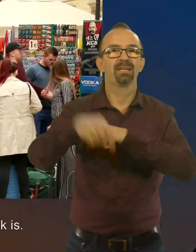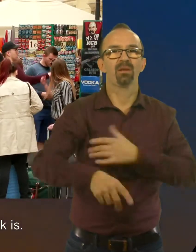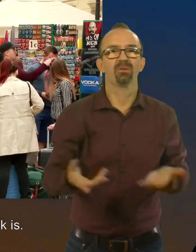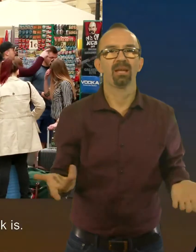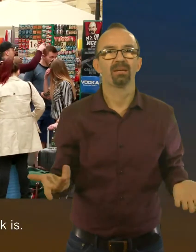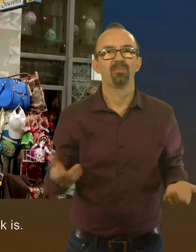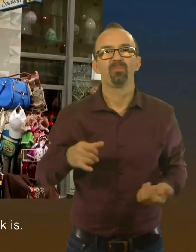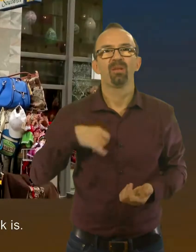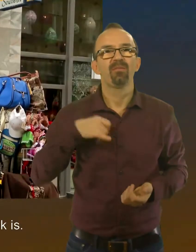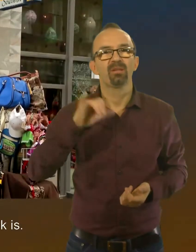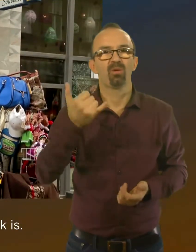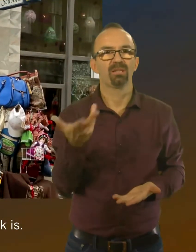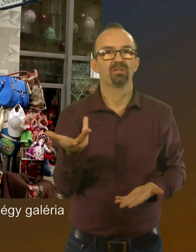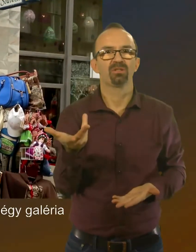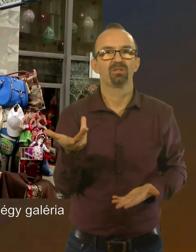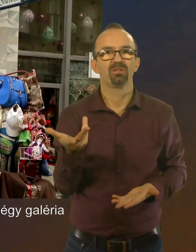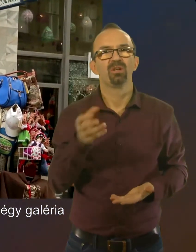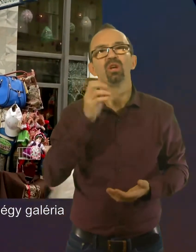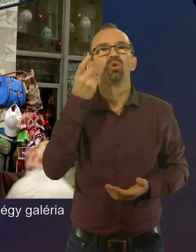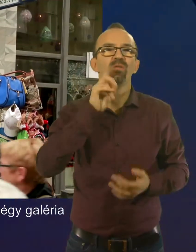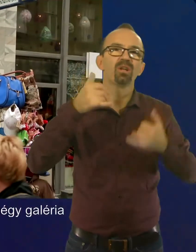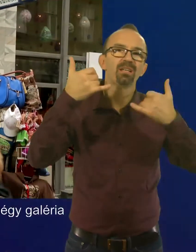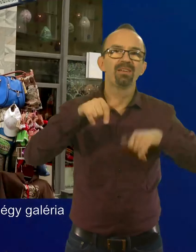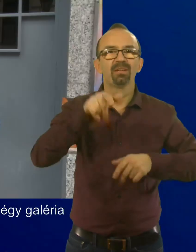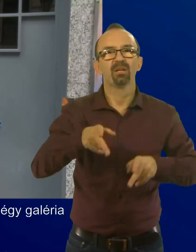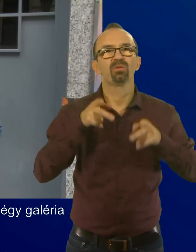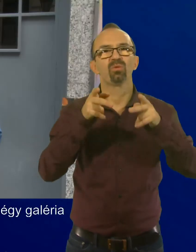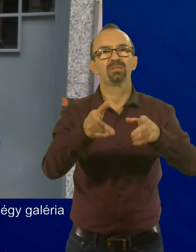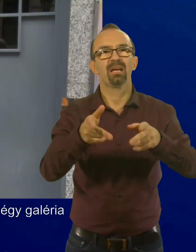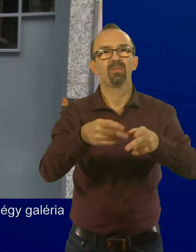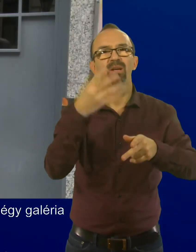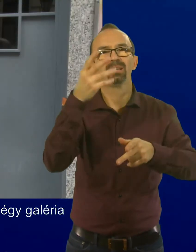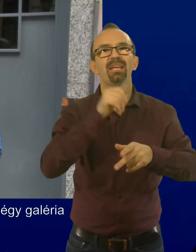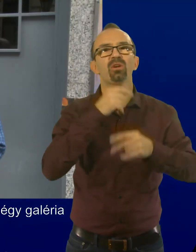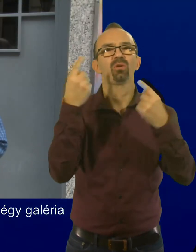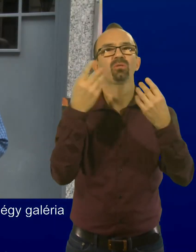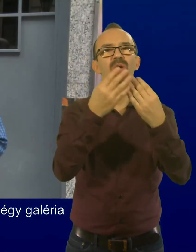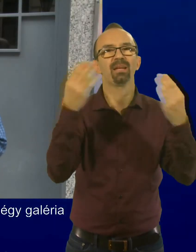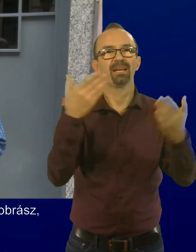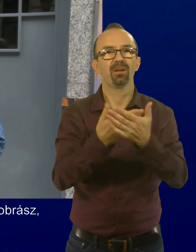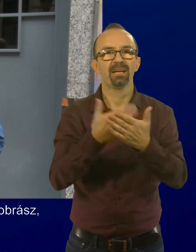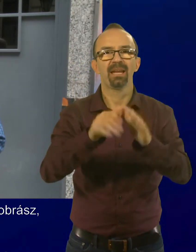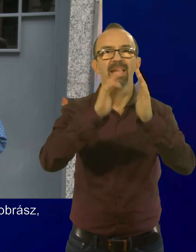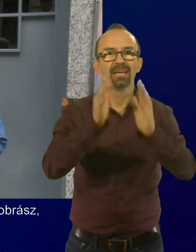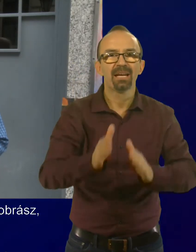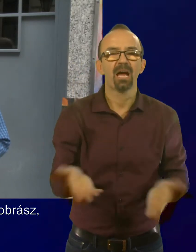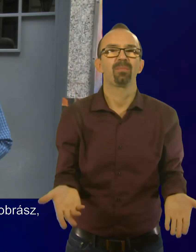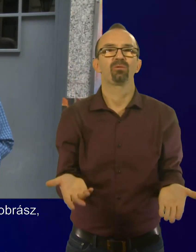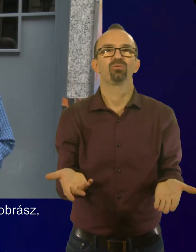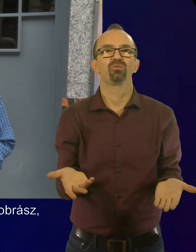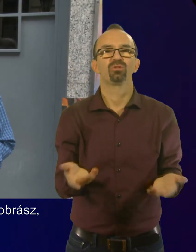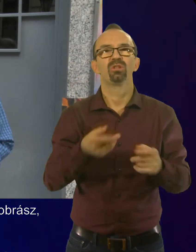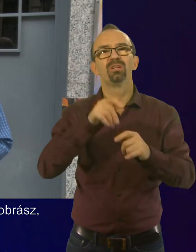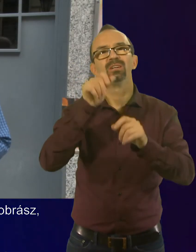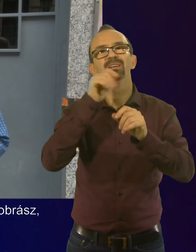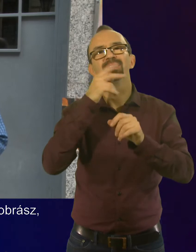A fiatalok is. Bár jönne divagba az, hogy itt az utcában négy galéria lenne. Egy kerámikus, egy